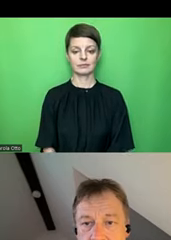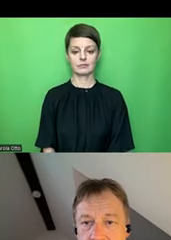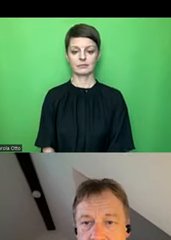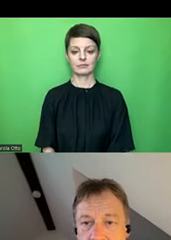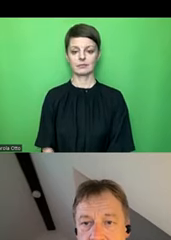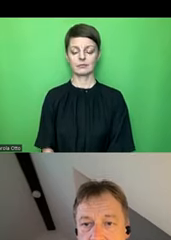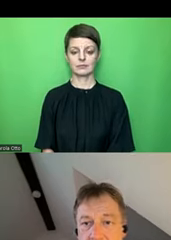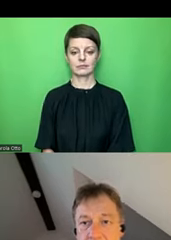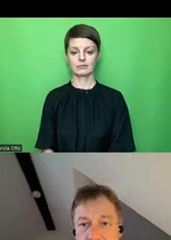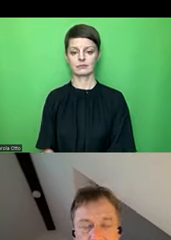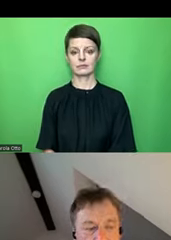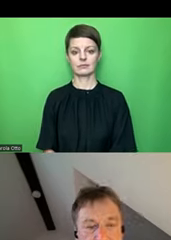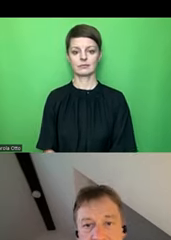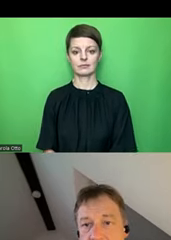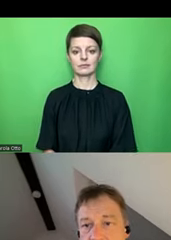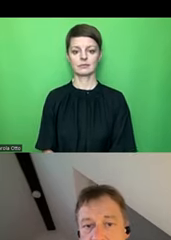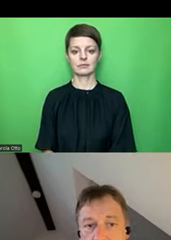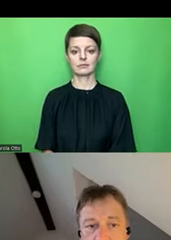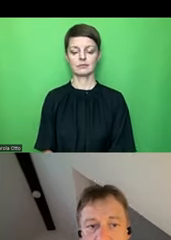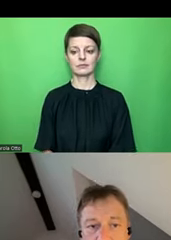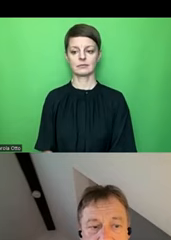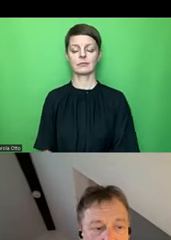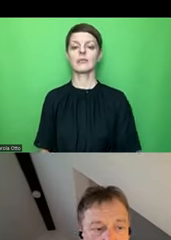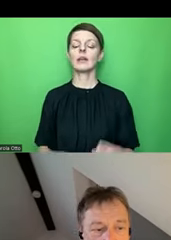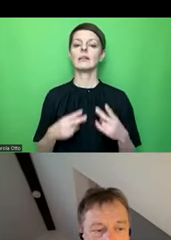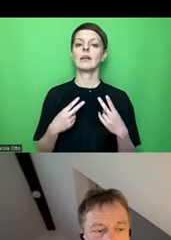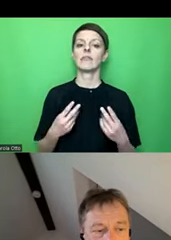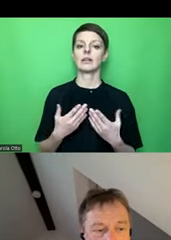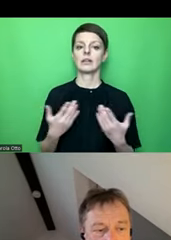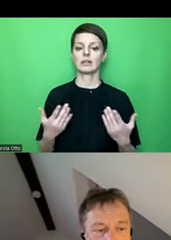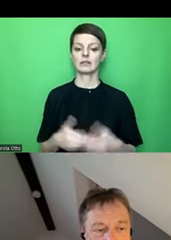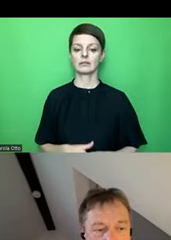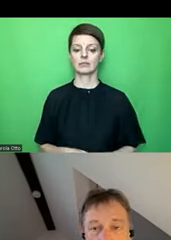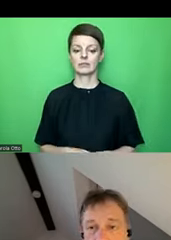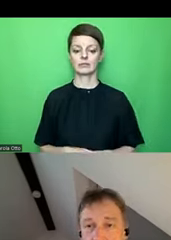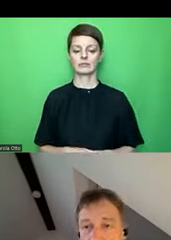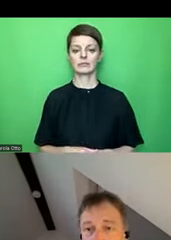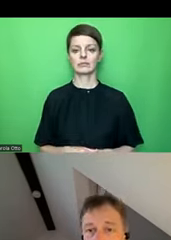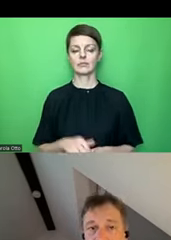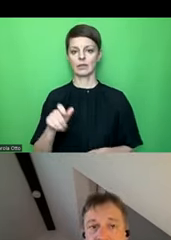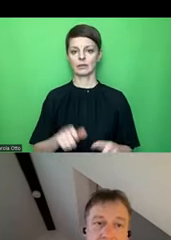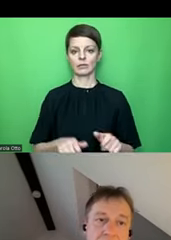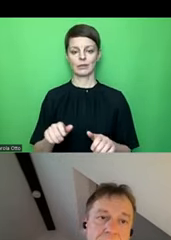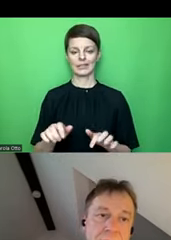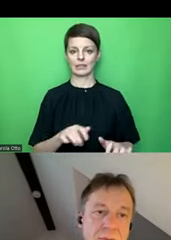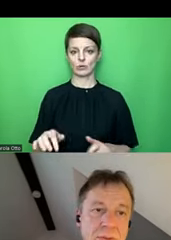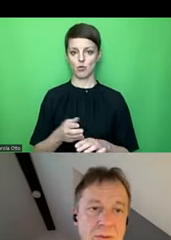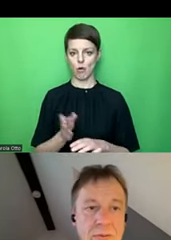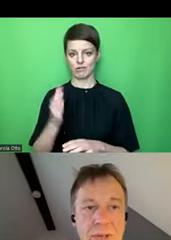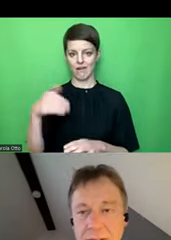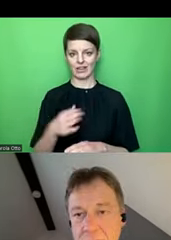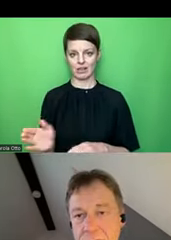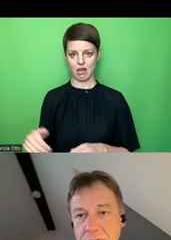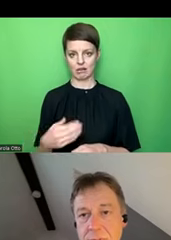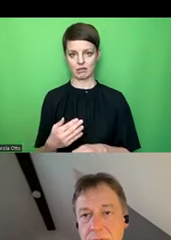ja, ich habe das trotzdem noch drin. Es ist ja wichtig, dass ich Leute, die jetzt mit der Tastatur navigieren, aber jetzt